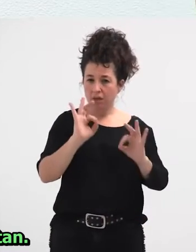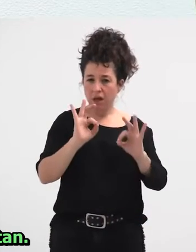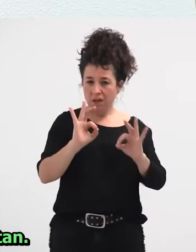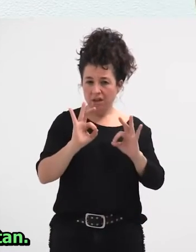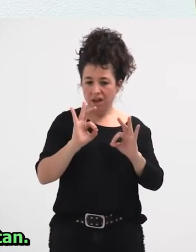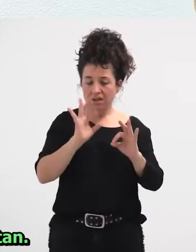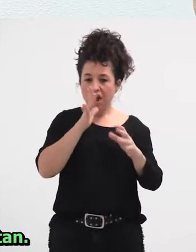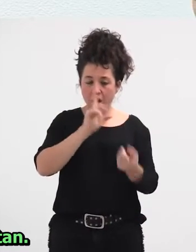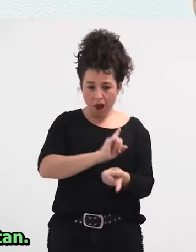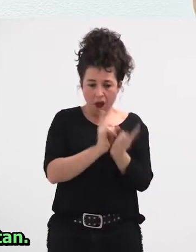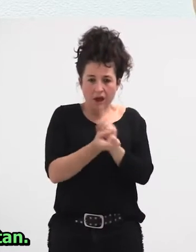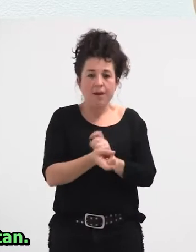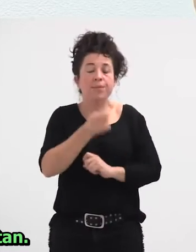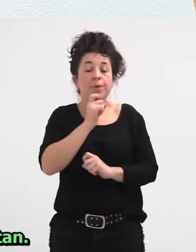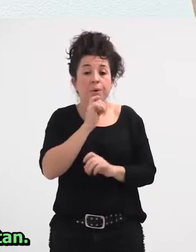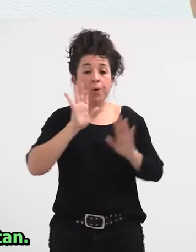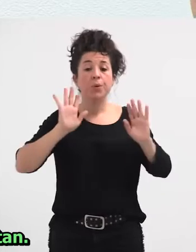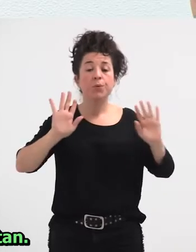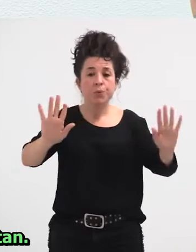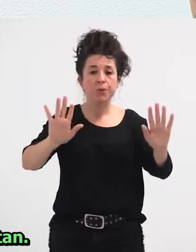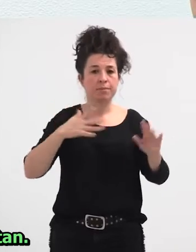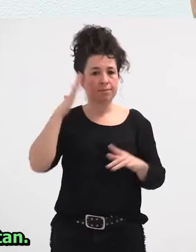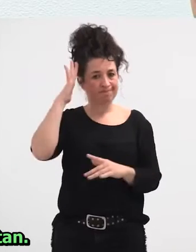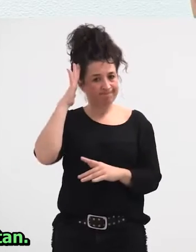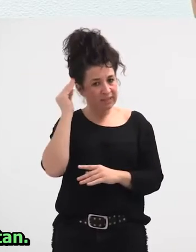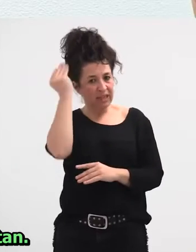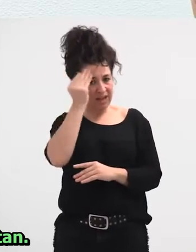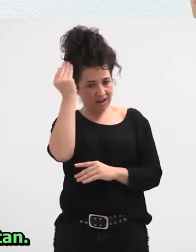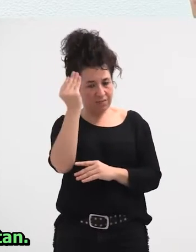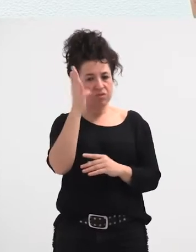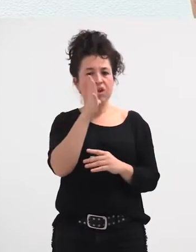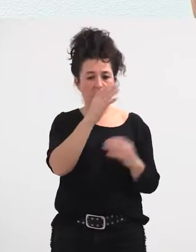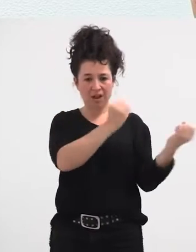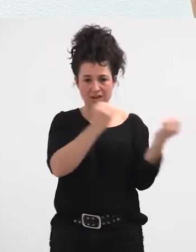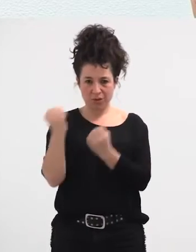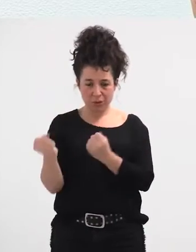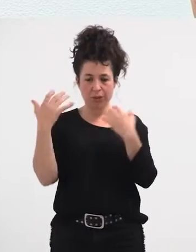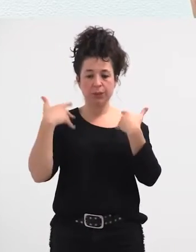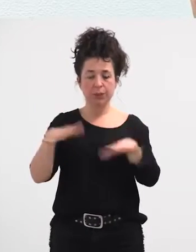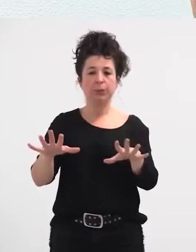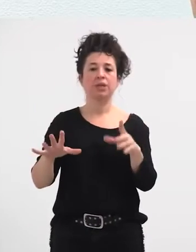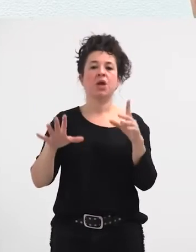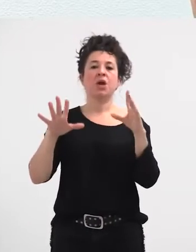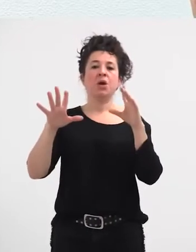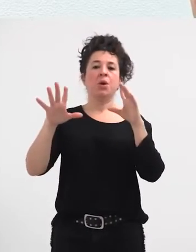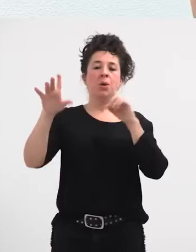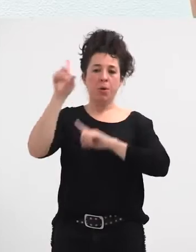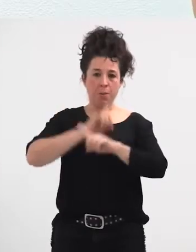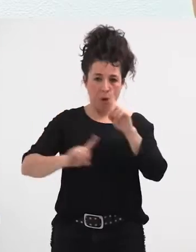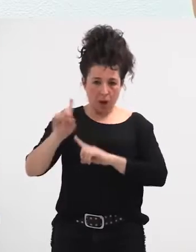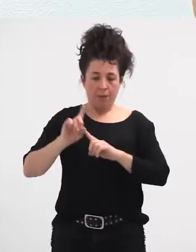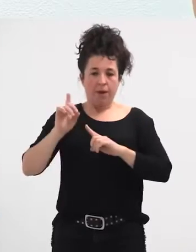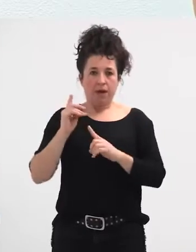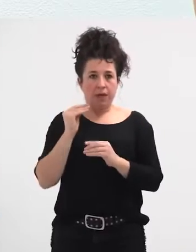ere hor, badaukatela dilema bat, momentu honetan, baina bueno, orantxe atera dugu, reportaje bat berrian,